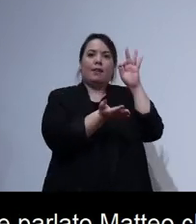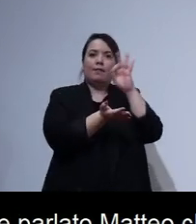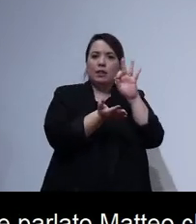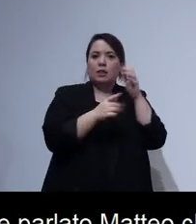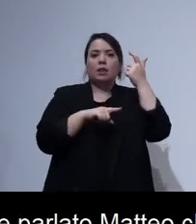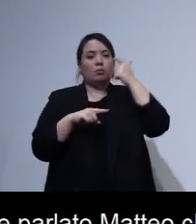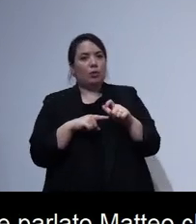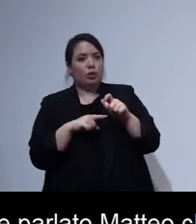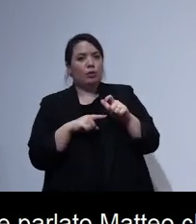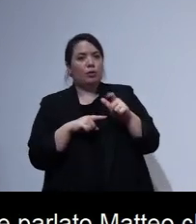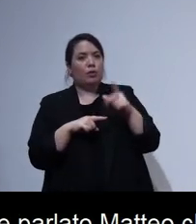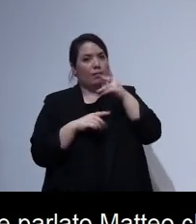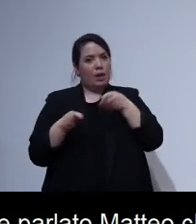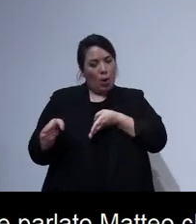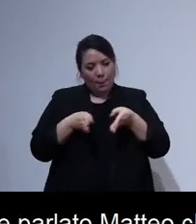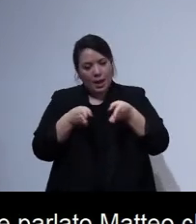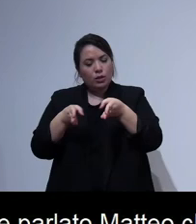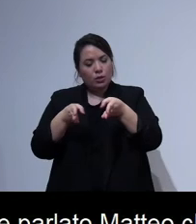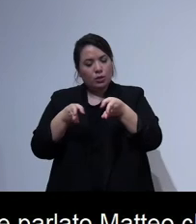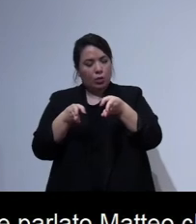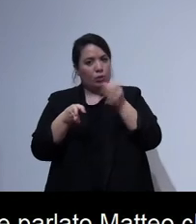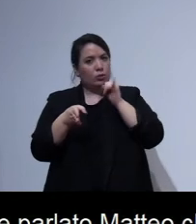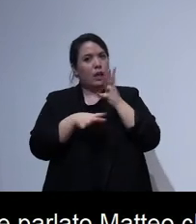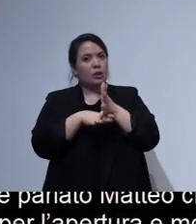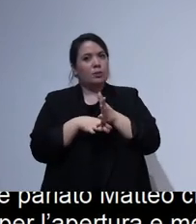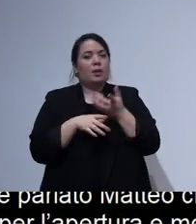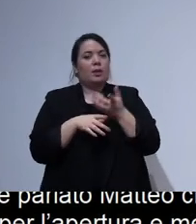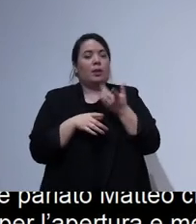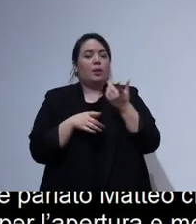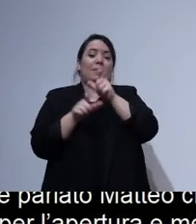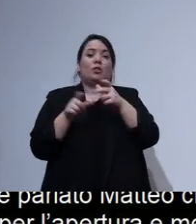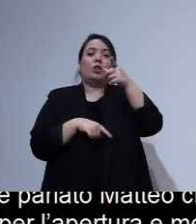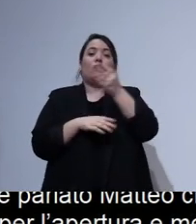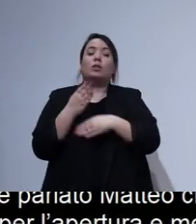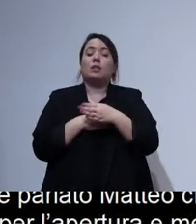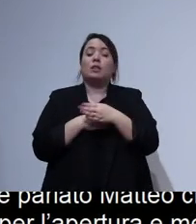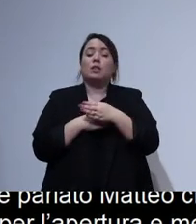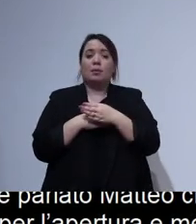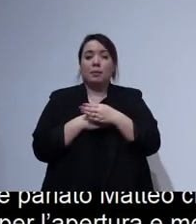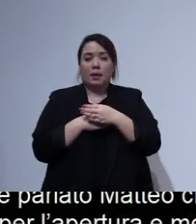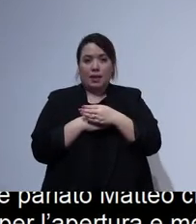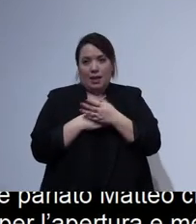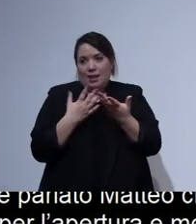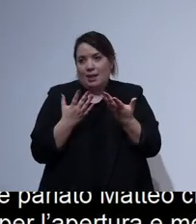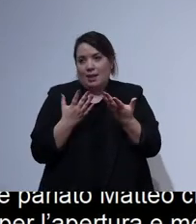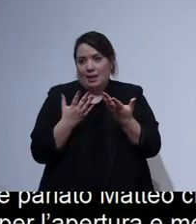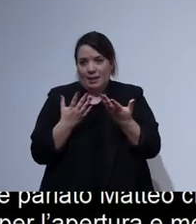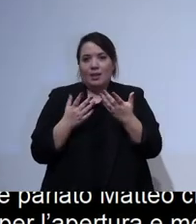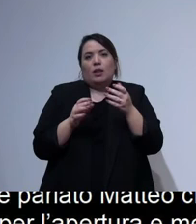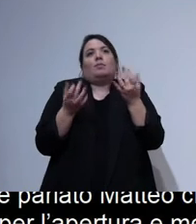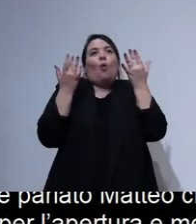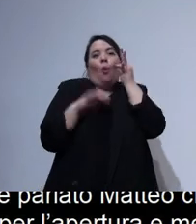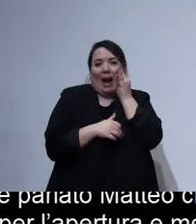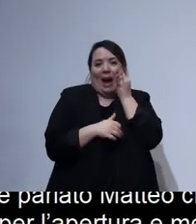effettivamente è un percorso poi anche le persone con disabilità hanno sono persone prima di essere persone con disabilità quindi